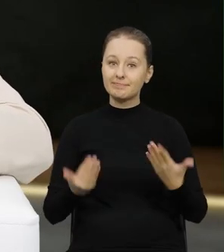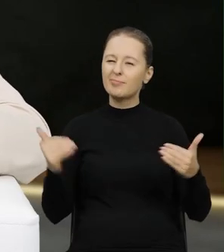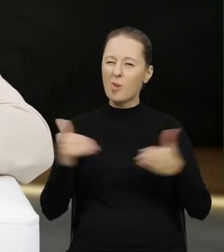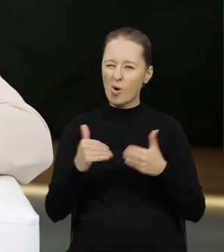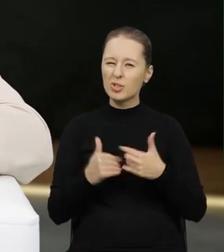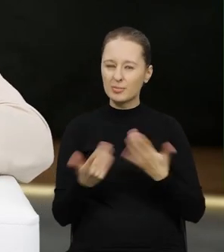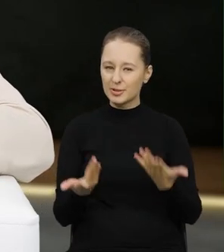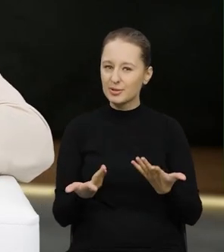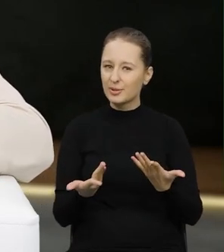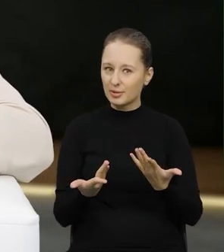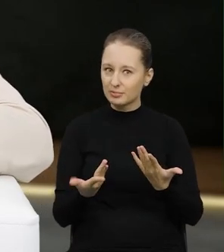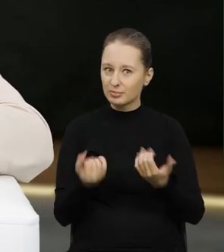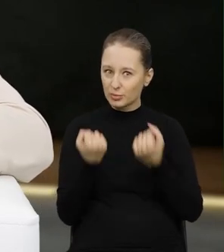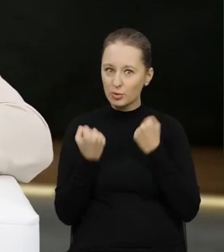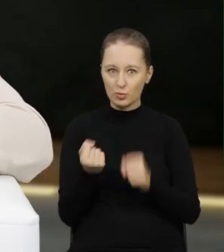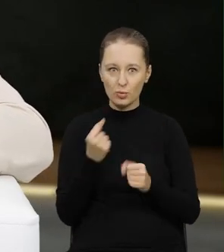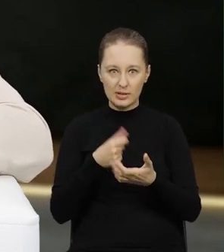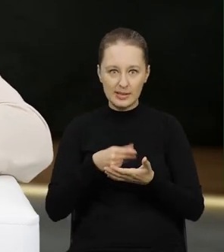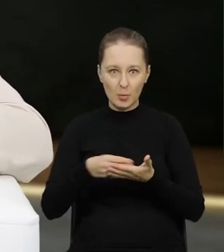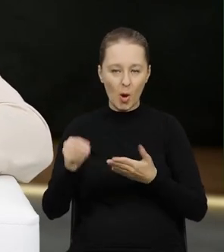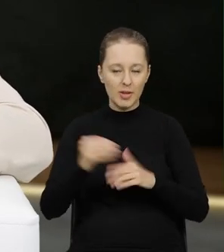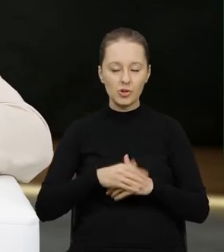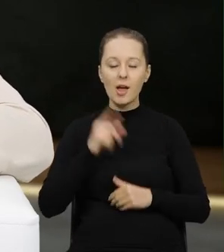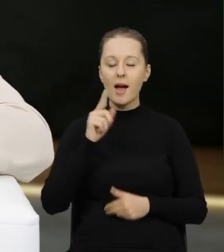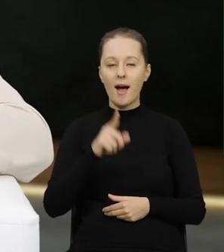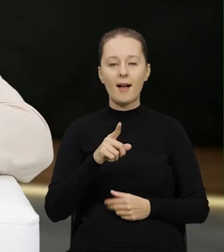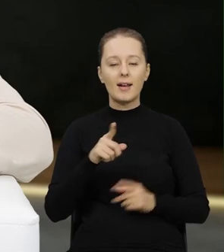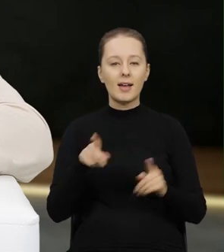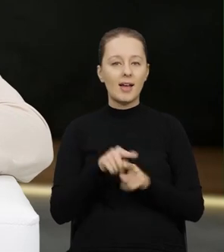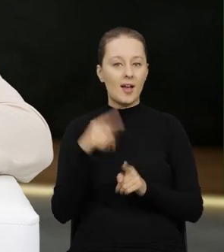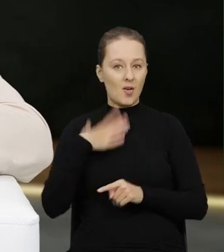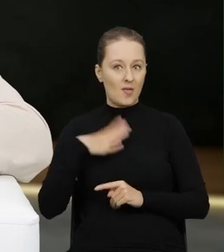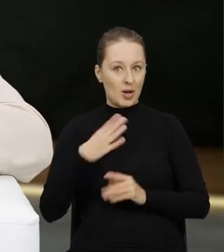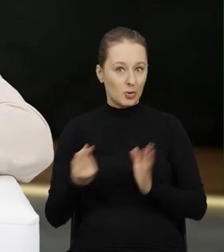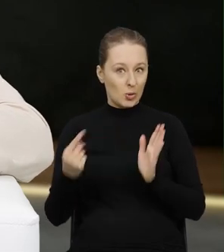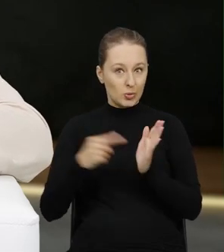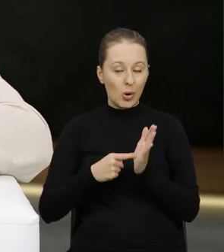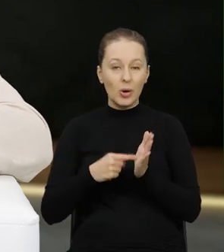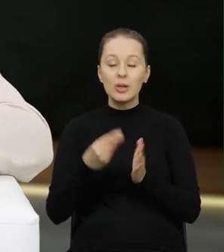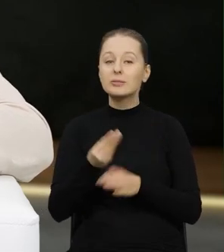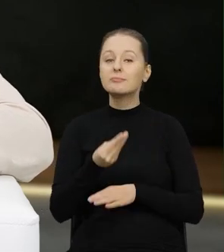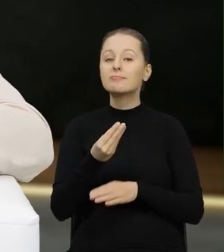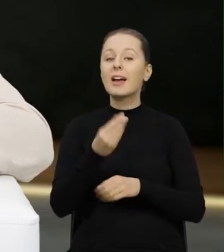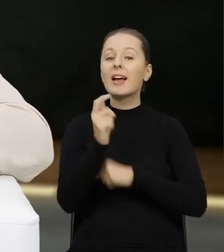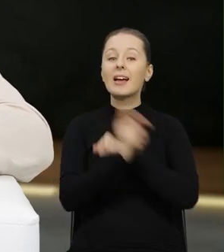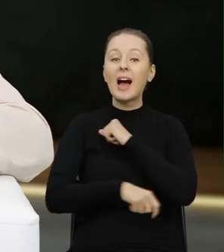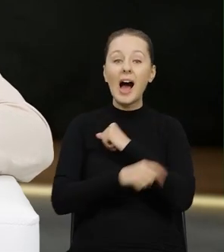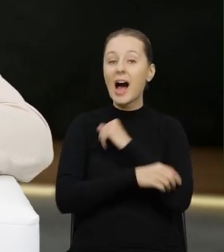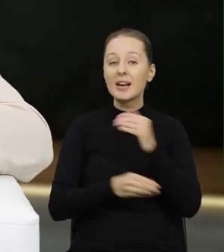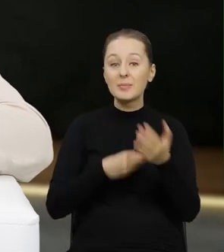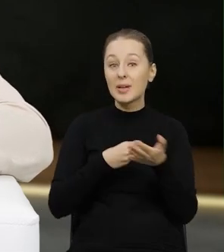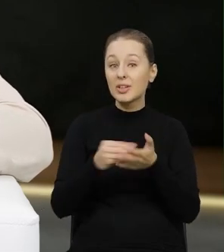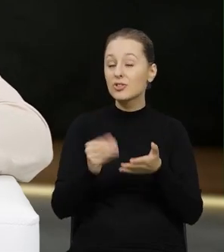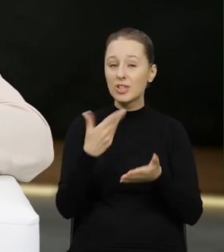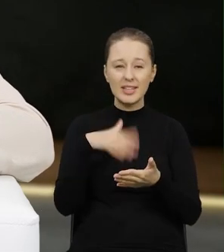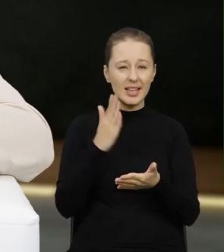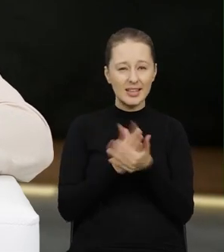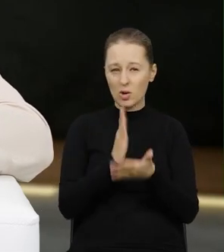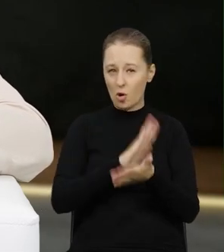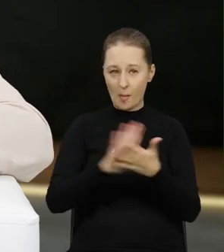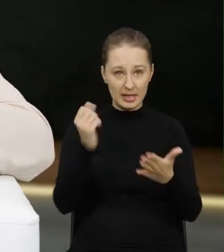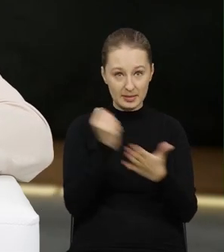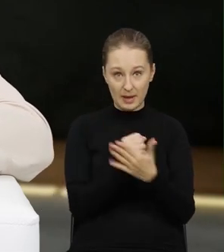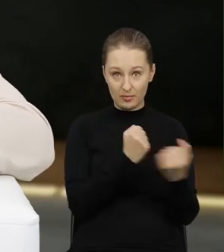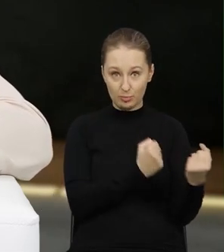może to być dotkliwe. Z tym, że tutaj też warto dodać, że te kary pieniężne są nakładane nie tylko